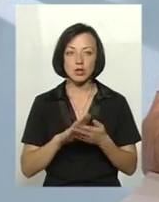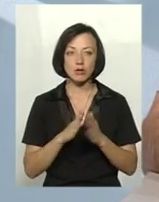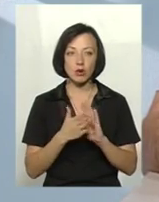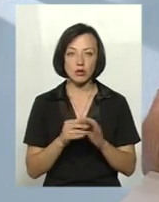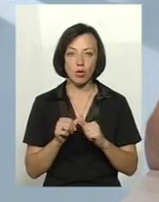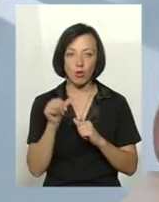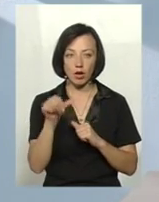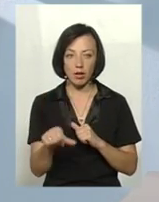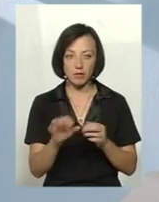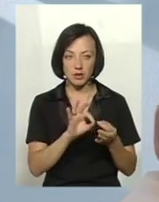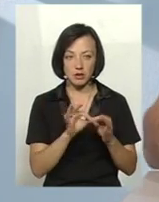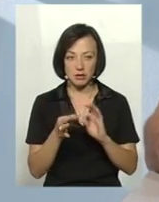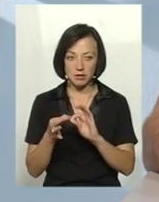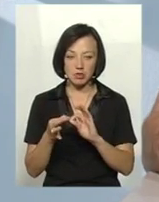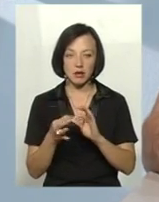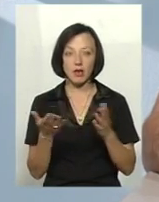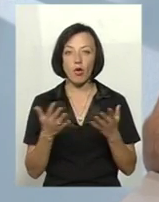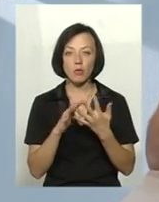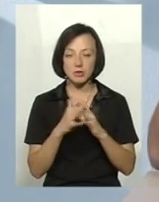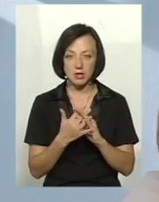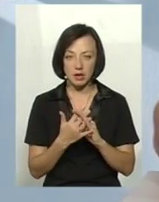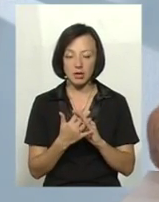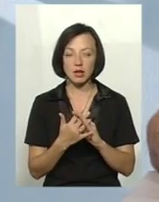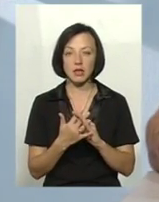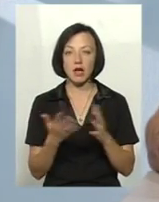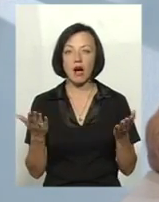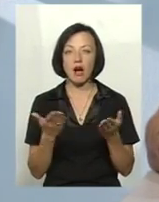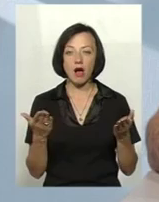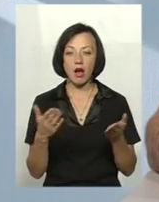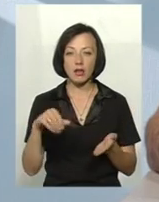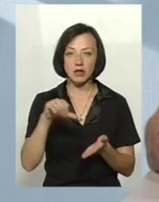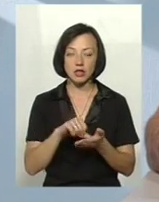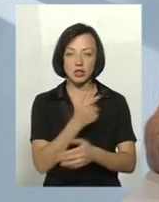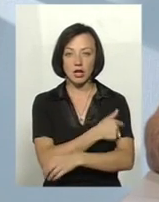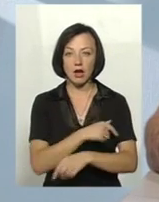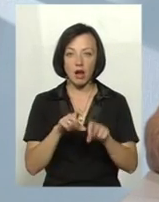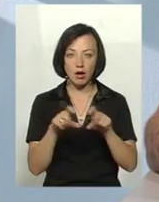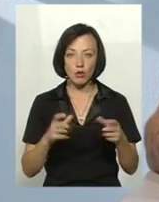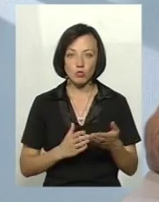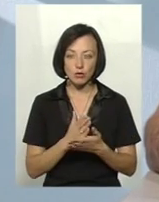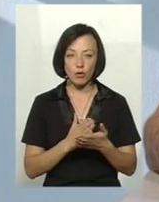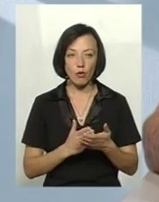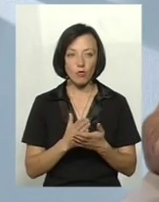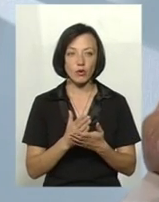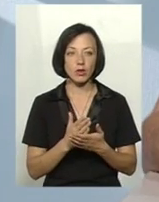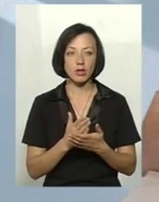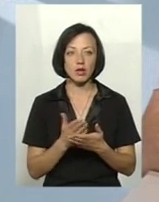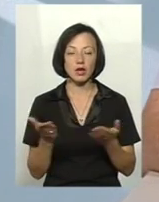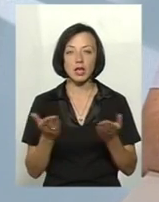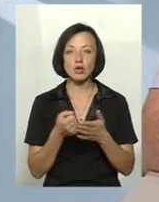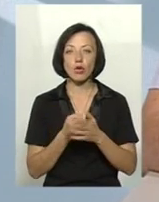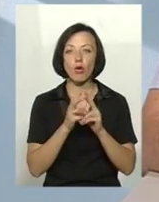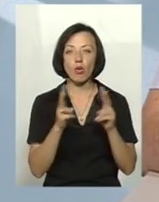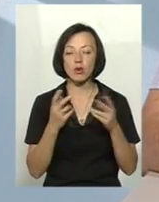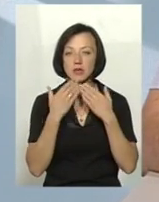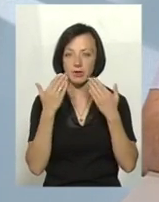подробніше, в якому це селі, яка там дільнична лікарня обслуговує безпосередньо, і до кого